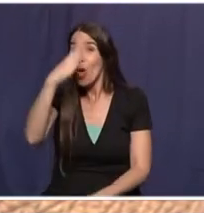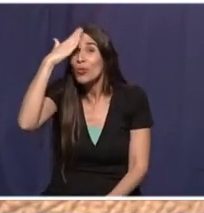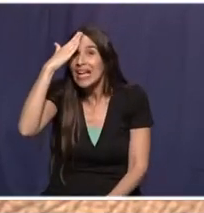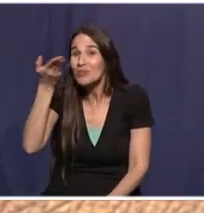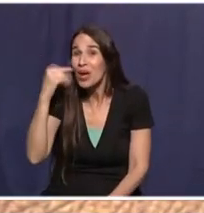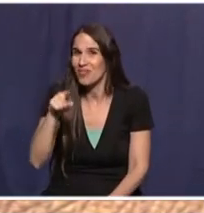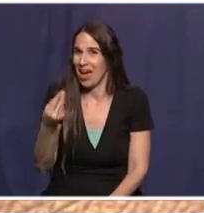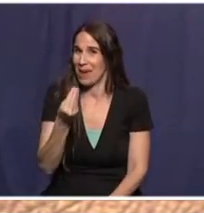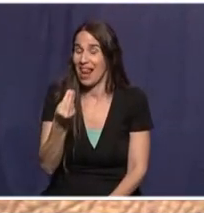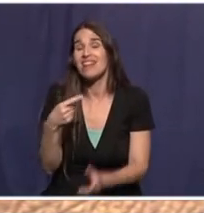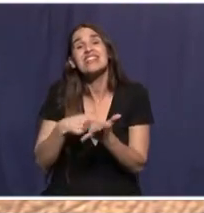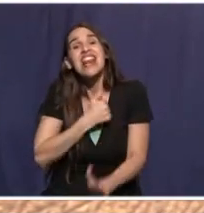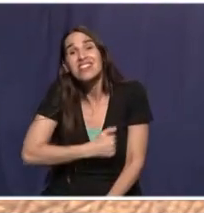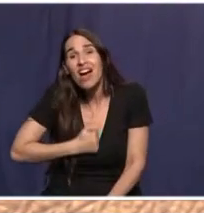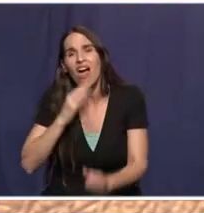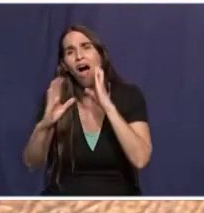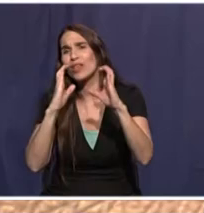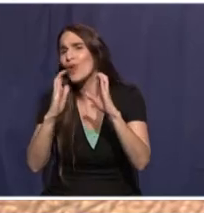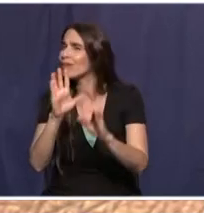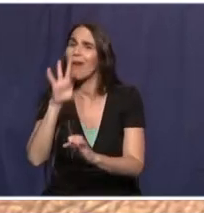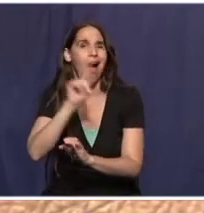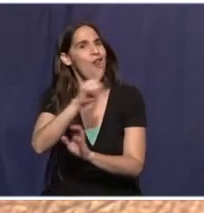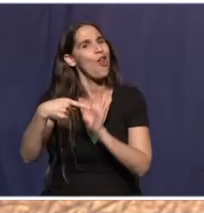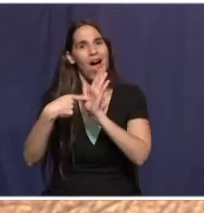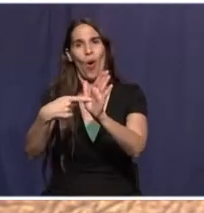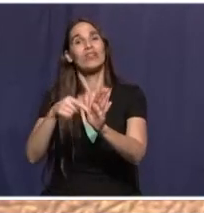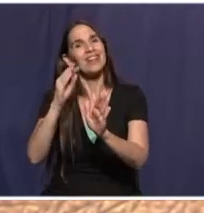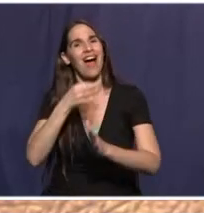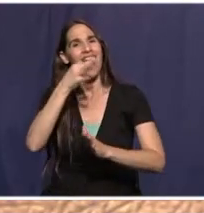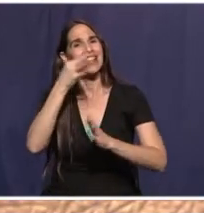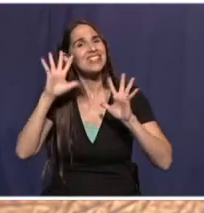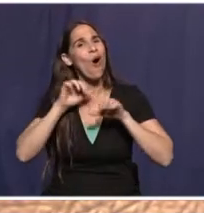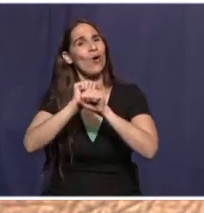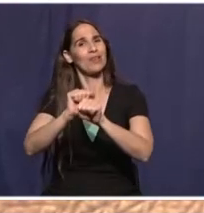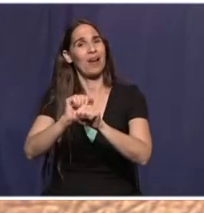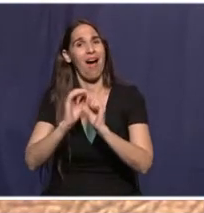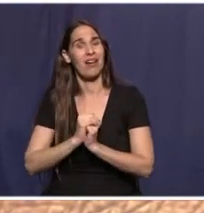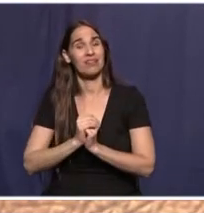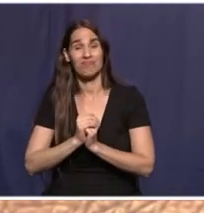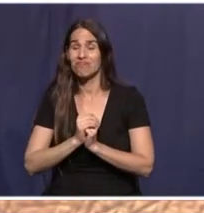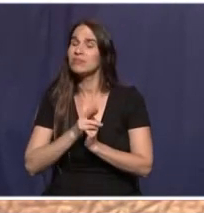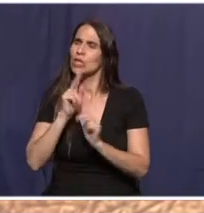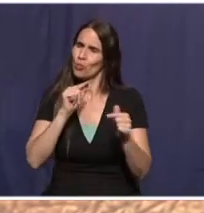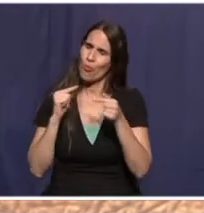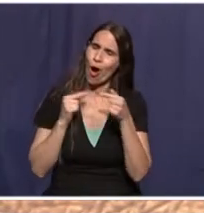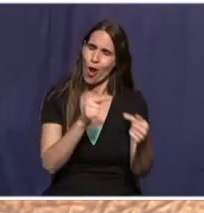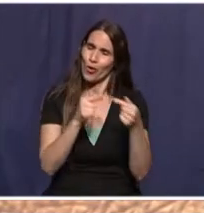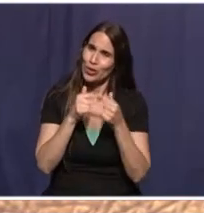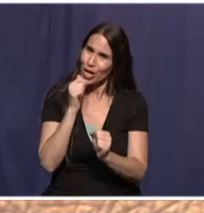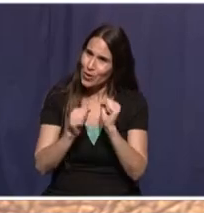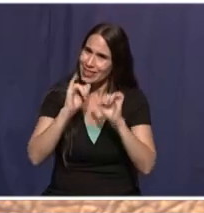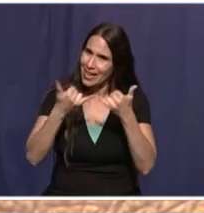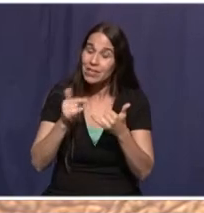לקיומם כי לצערי הרב התקשורת בחרה לא לסקר אותם. כן יש לנו מחלוקות קשות ויש לנו